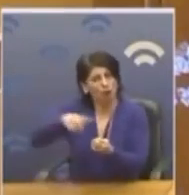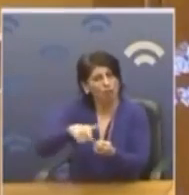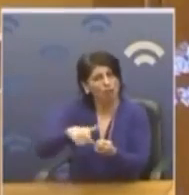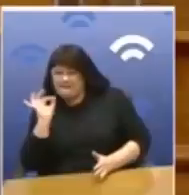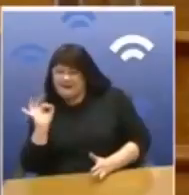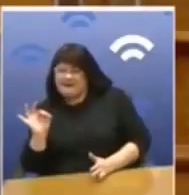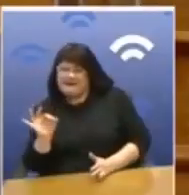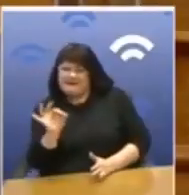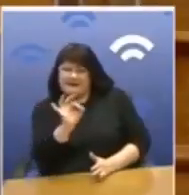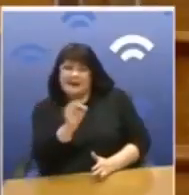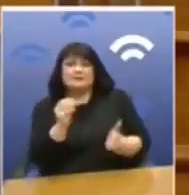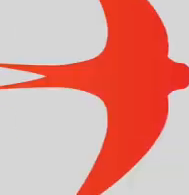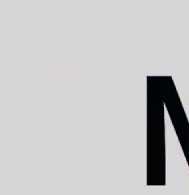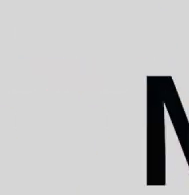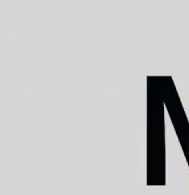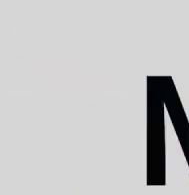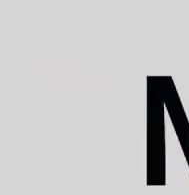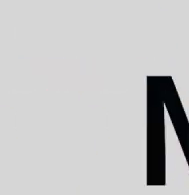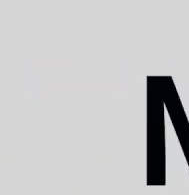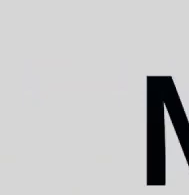που εσείς ξεκίνησατε Δεν τα ξέρουμε